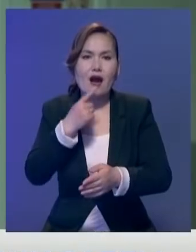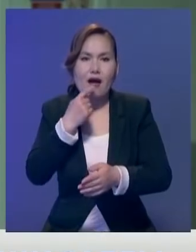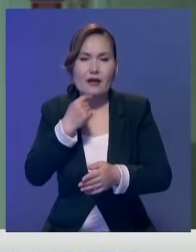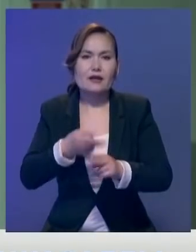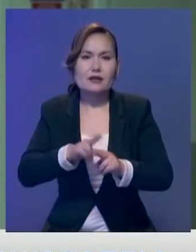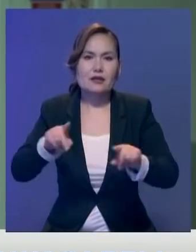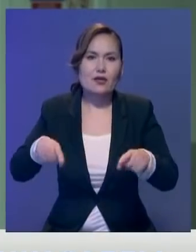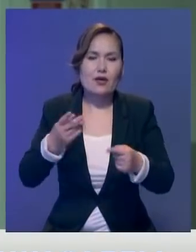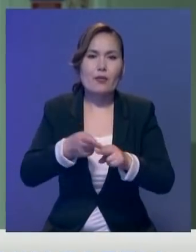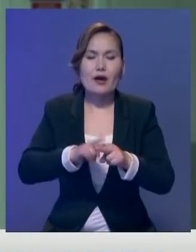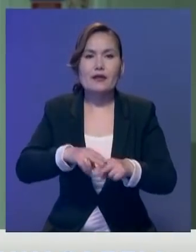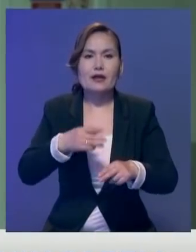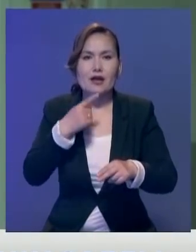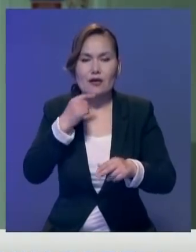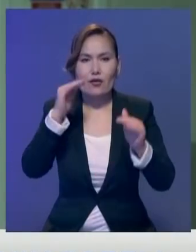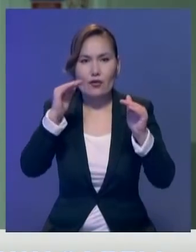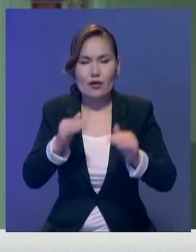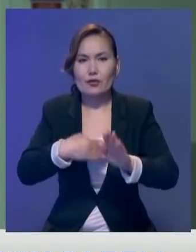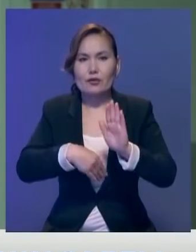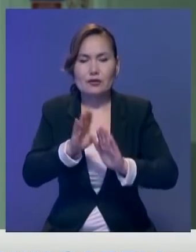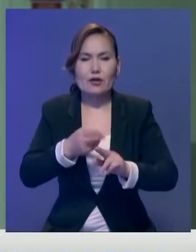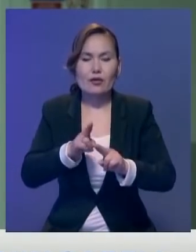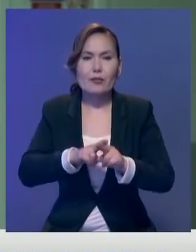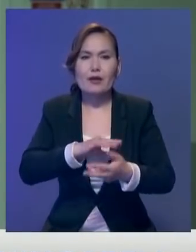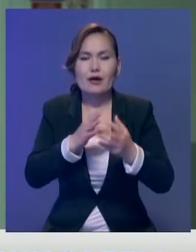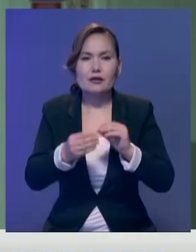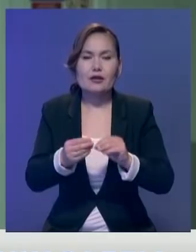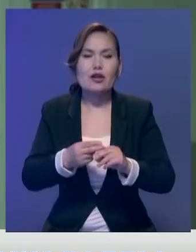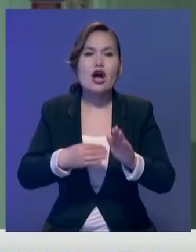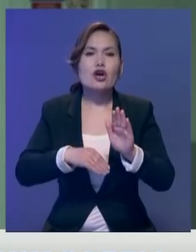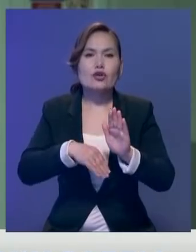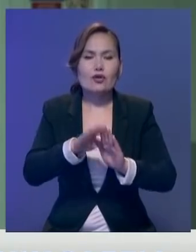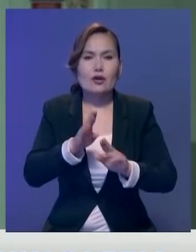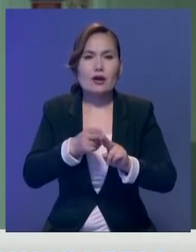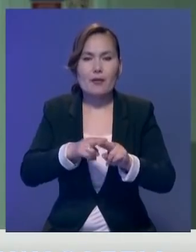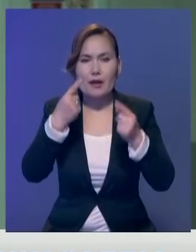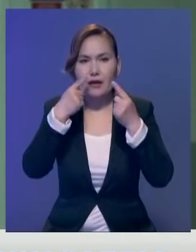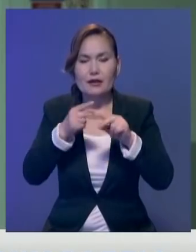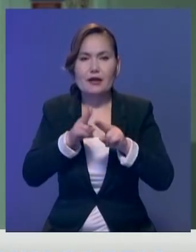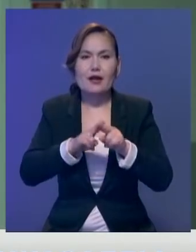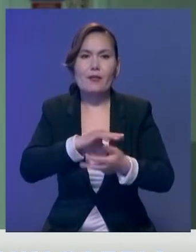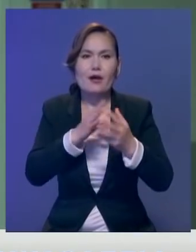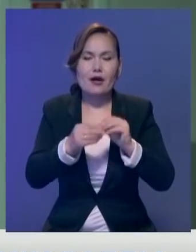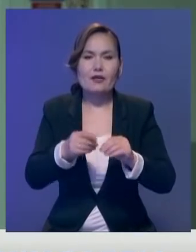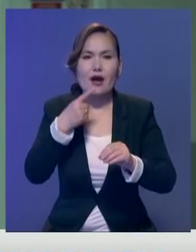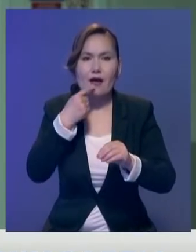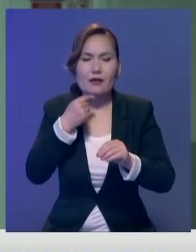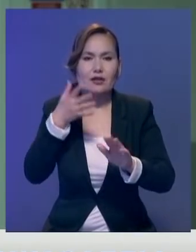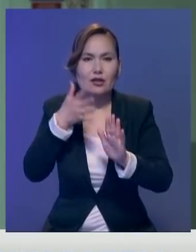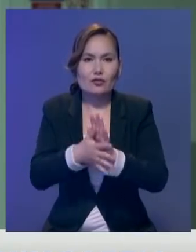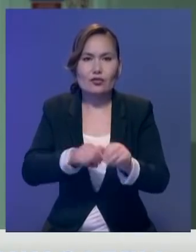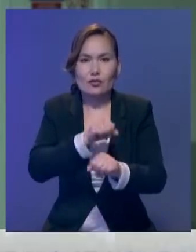Бұдан соң қан қысымы түміндеп тез арада сауып тұрат. Қолынадылған жоғары технологиялар ағызаға алмағайып қан кетуін болдырмайды.